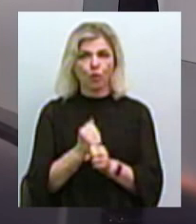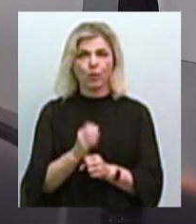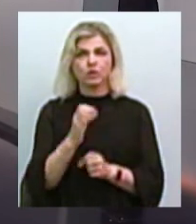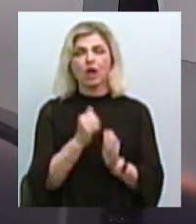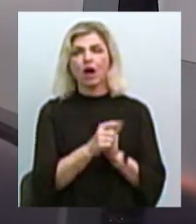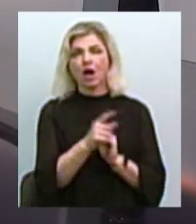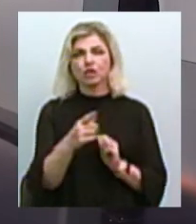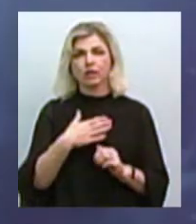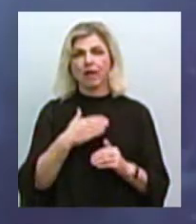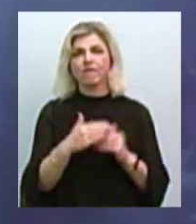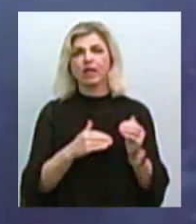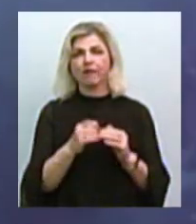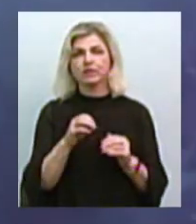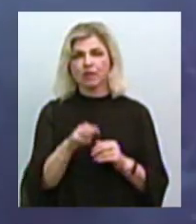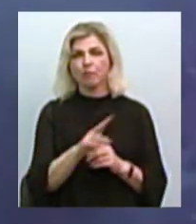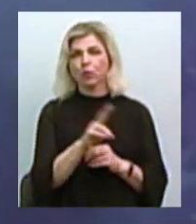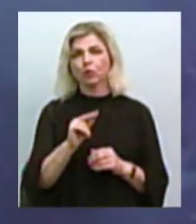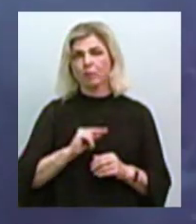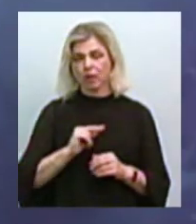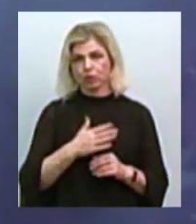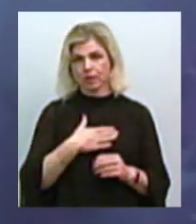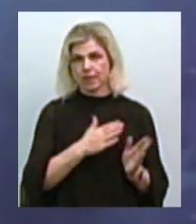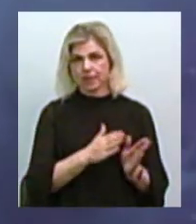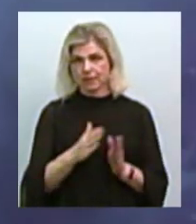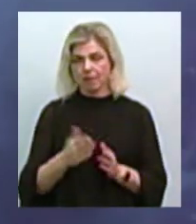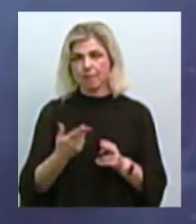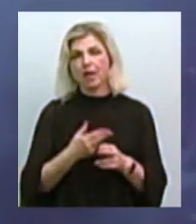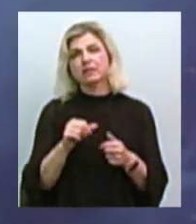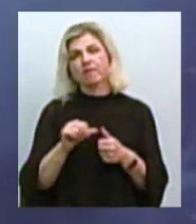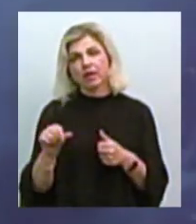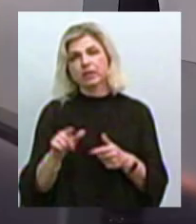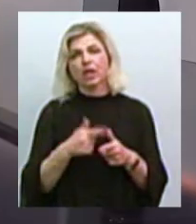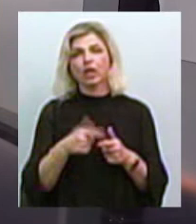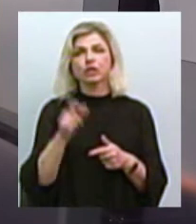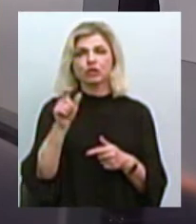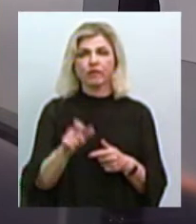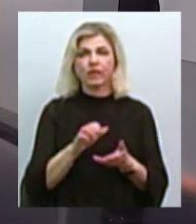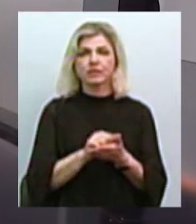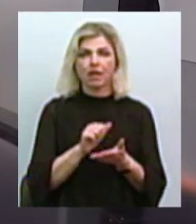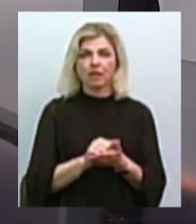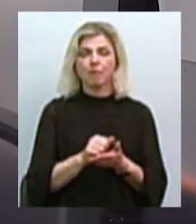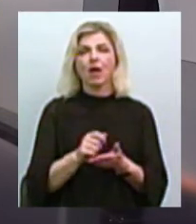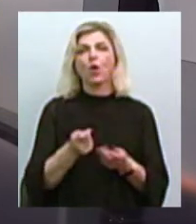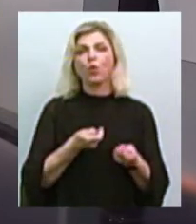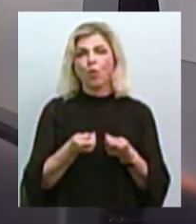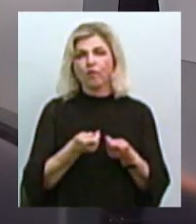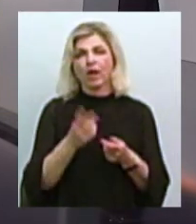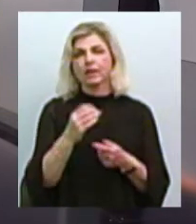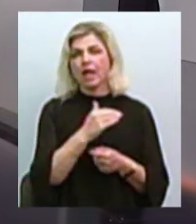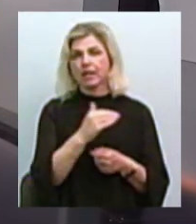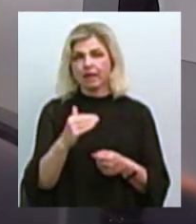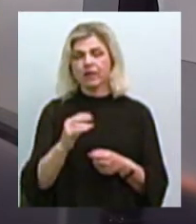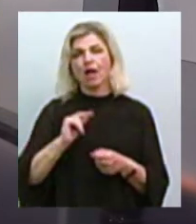нашим фахівцем, який працює сьогодні в системі. Без винятку, чи це людина займає керівну посаду на рівні працівника чи керівника